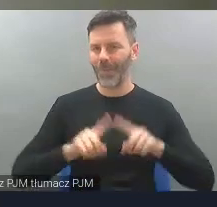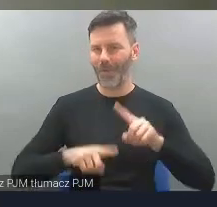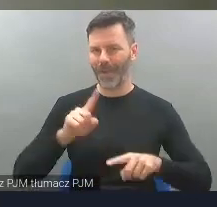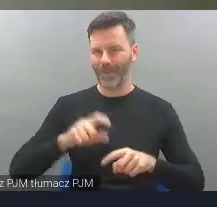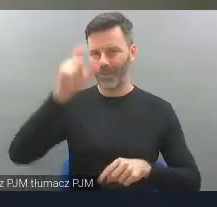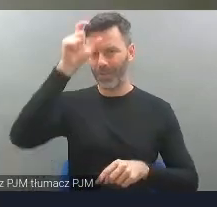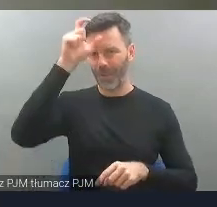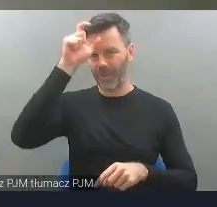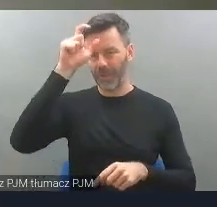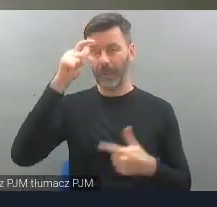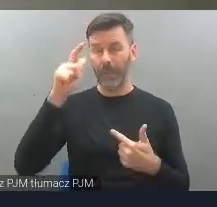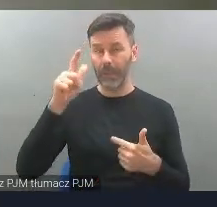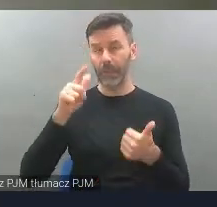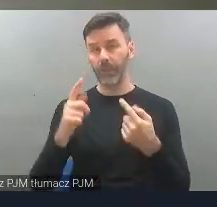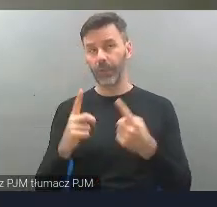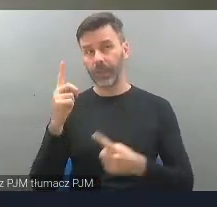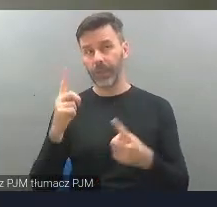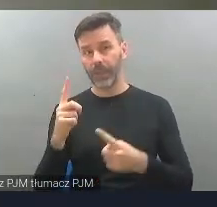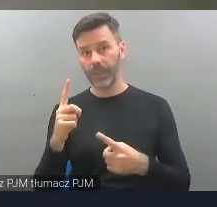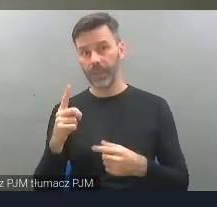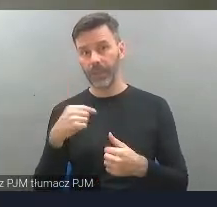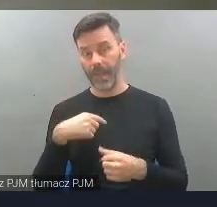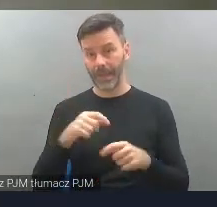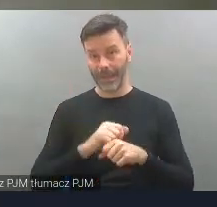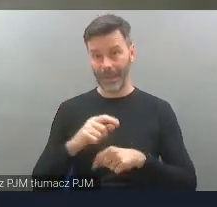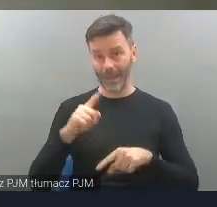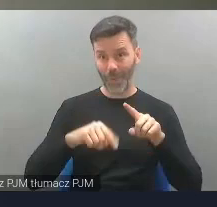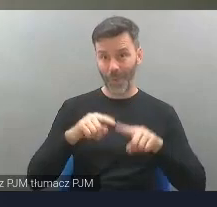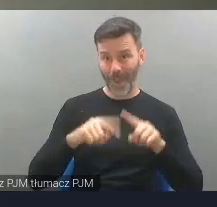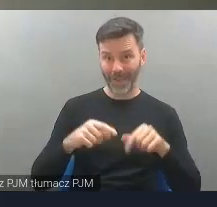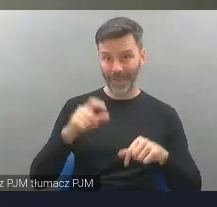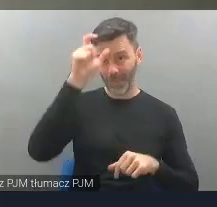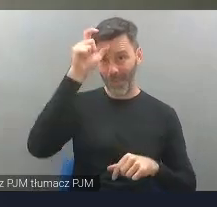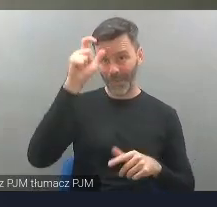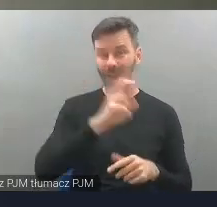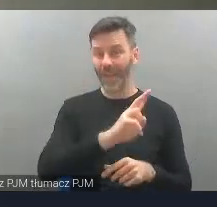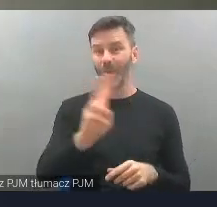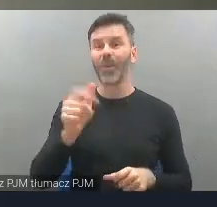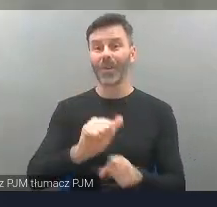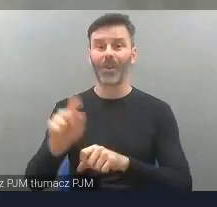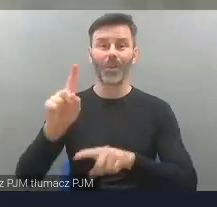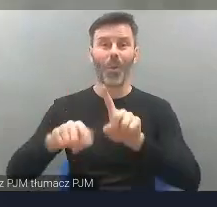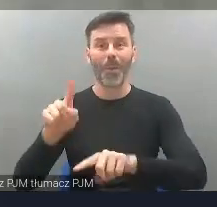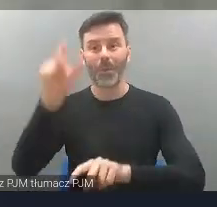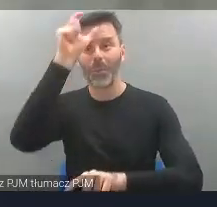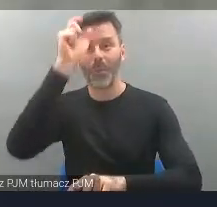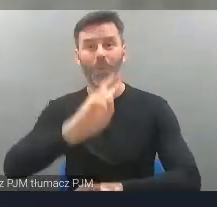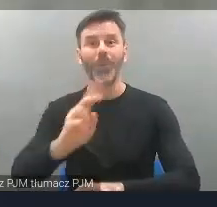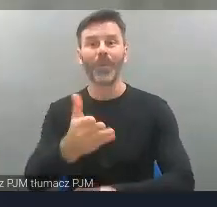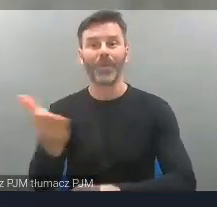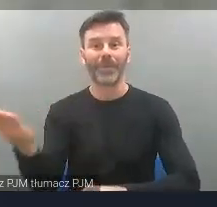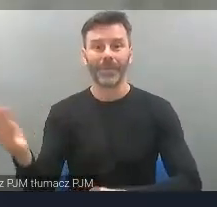mam czasem wątpliwości, czy można mnie nazwać normalną, ale kogo dzisiaj można nazwać normalnym. No i tak,